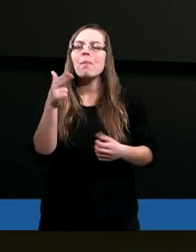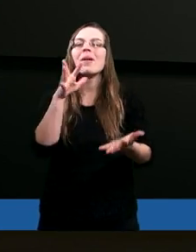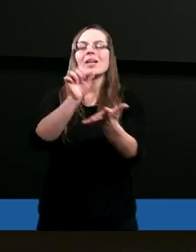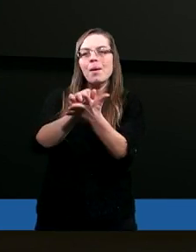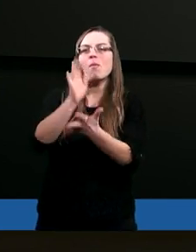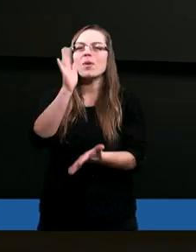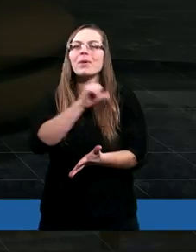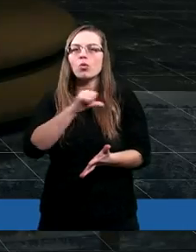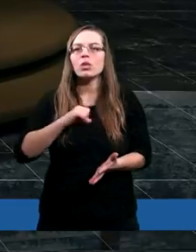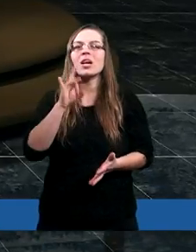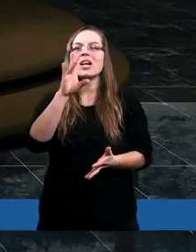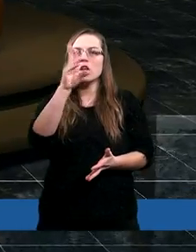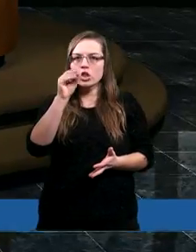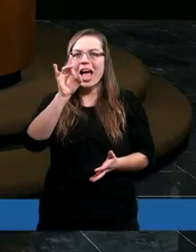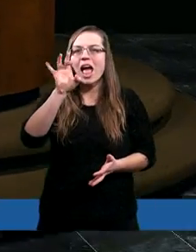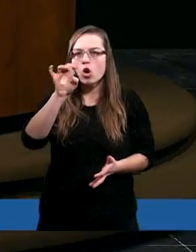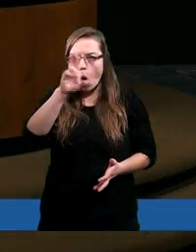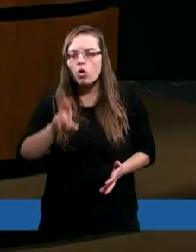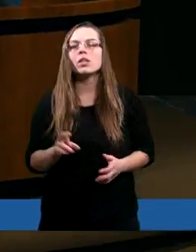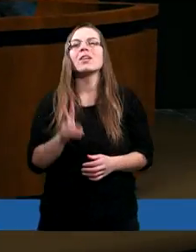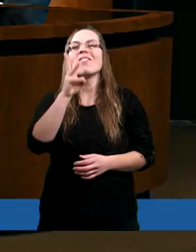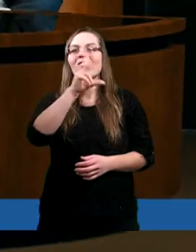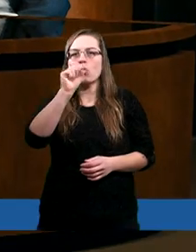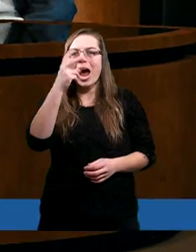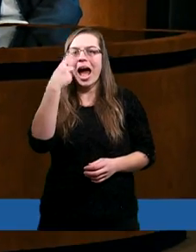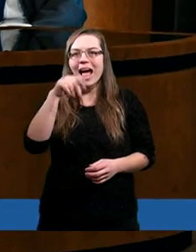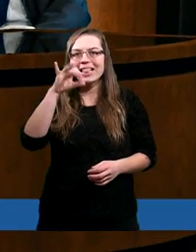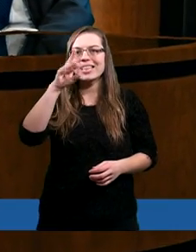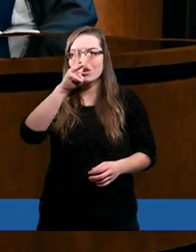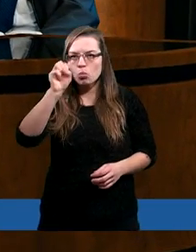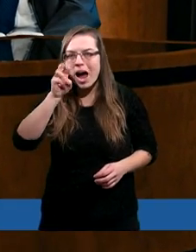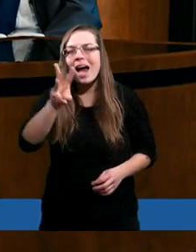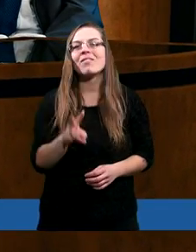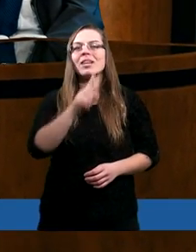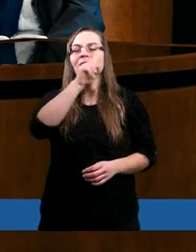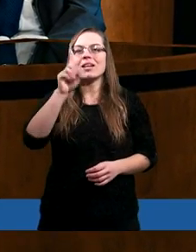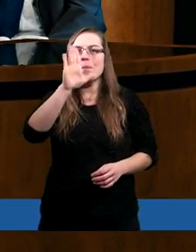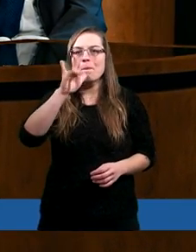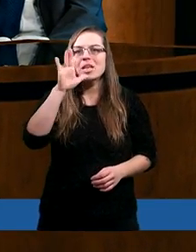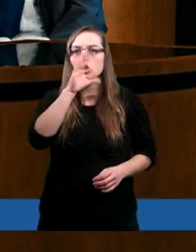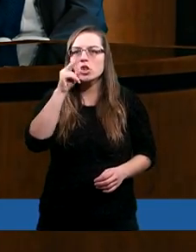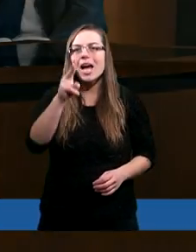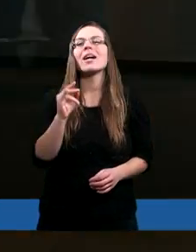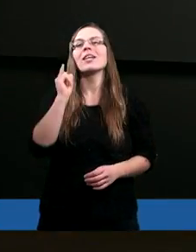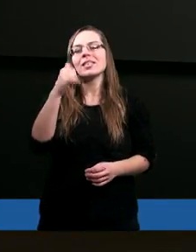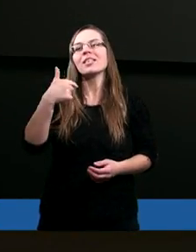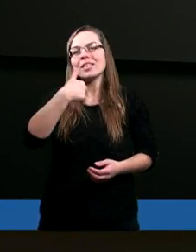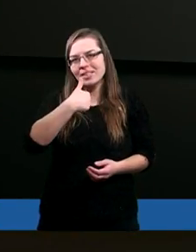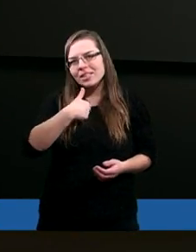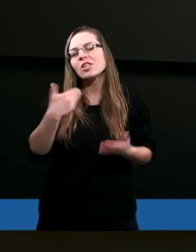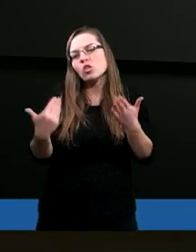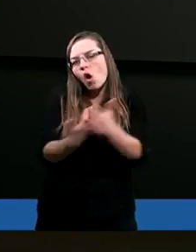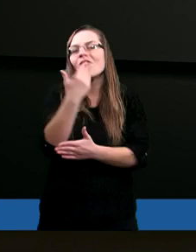zajmować się będą Grzegorz, Władysław, Zbyszek i